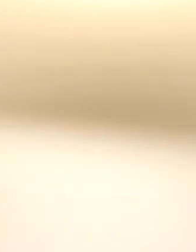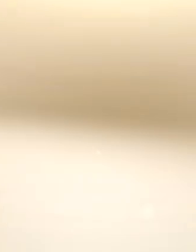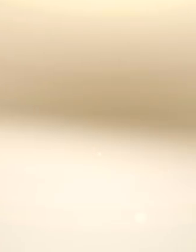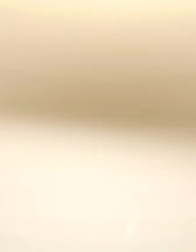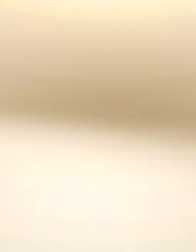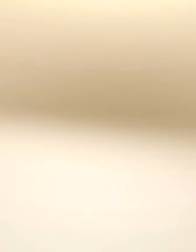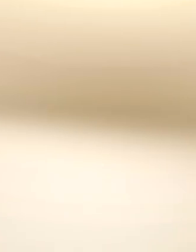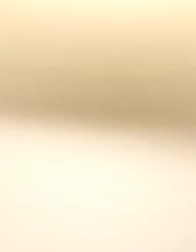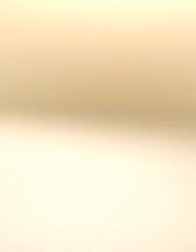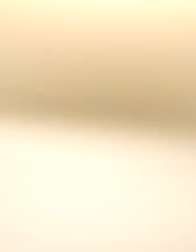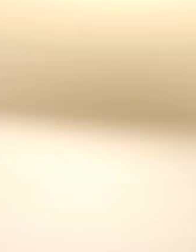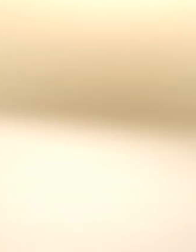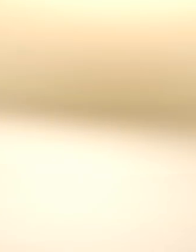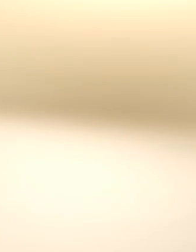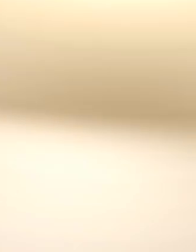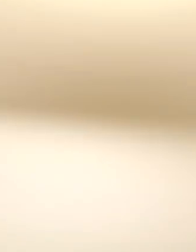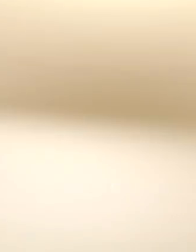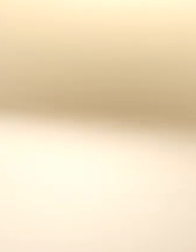Dziękuje za oglądanie.